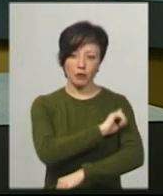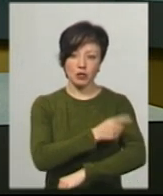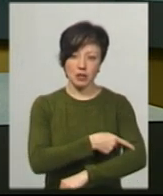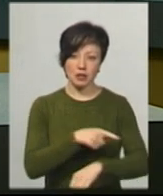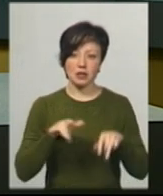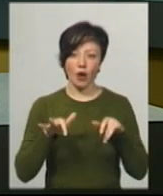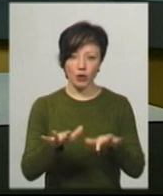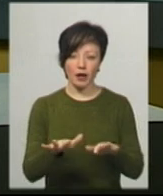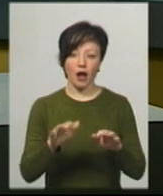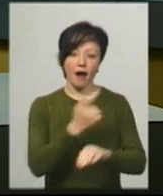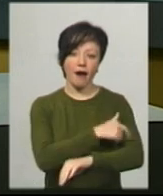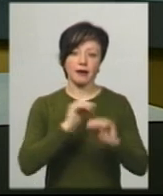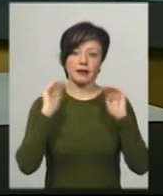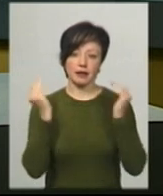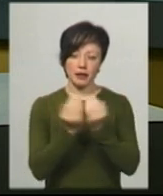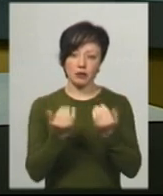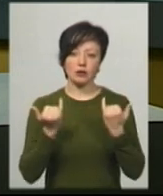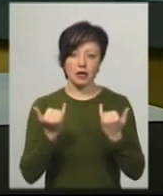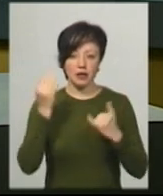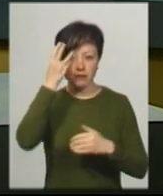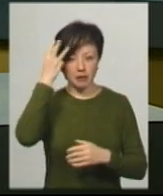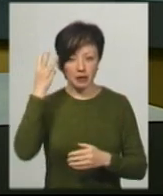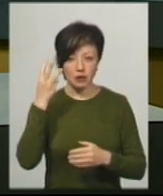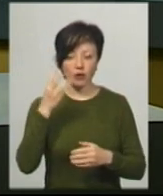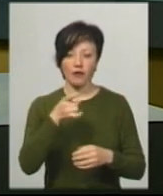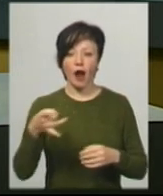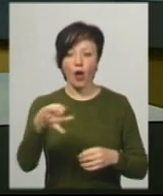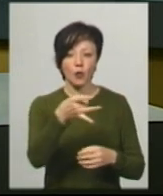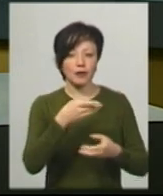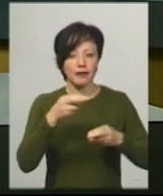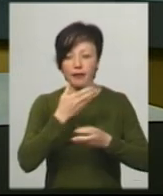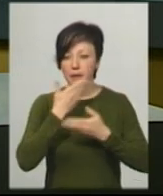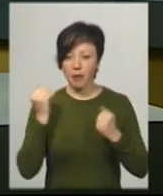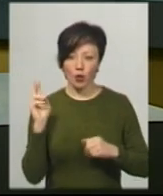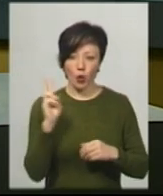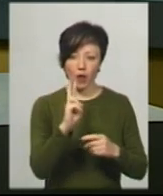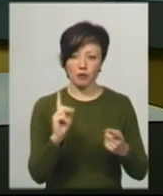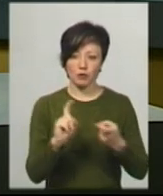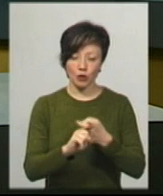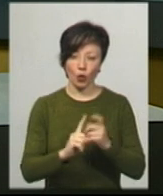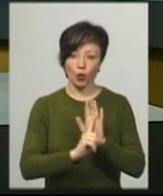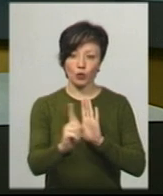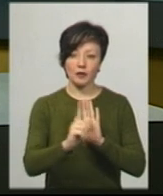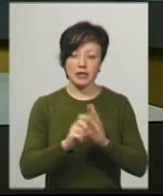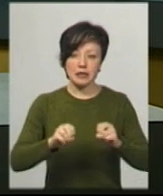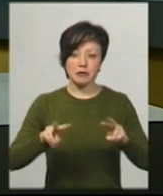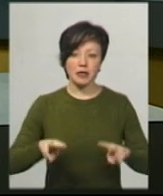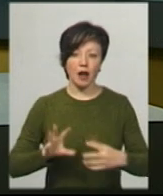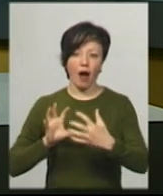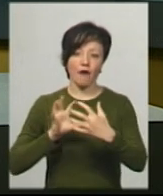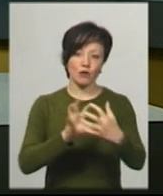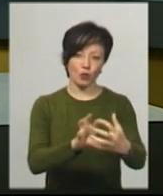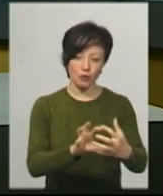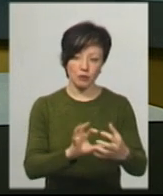заходів карантину. Наразі в Хмельницькому у тих мікрорайонах, де немає тролейбусного сполучення, курсуватимуть спеціальні автобусні